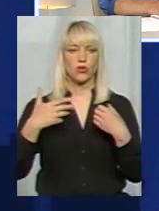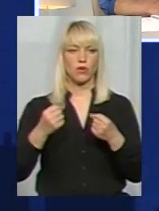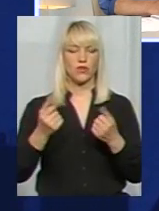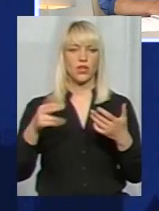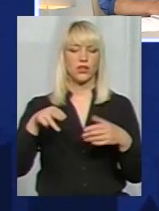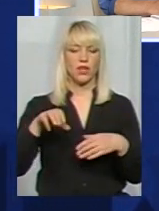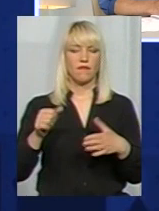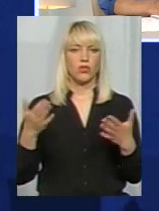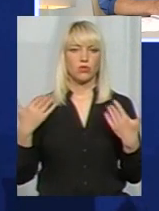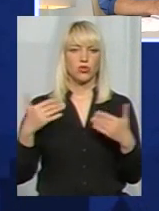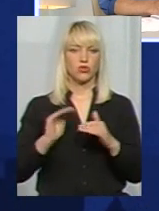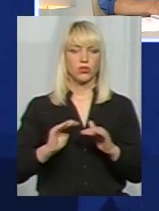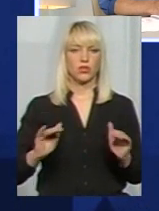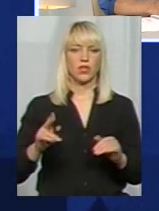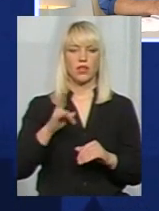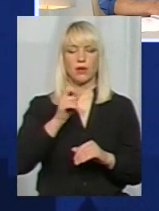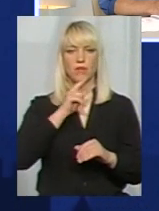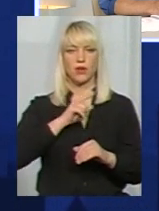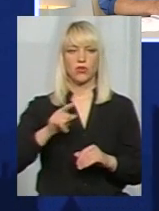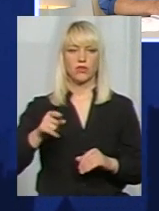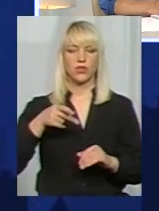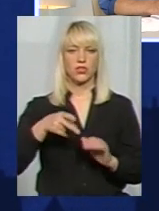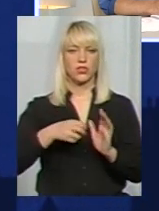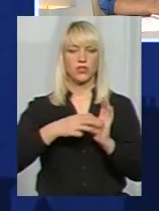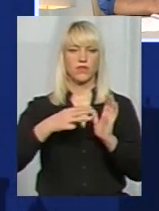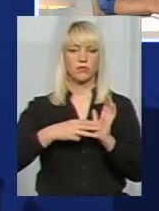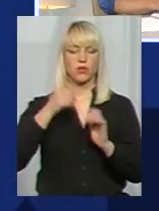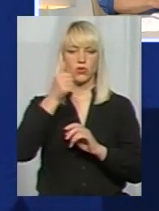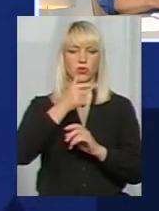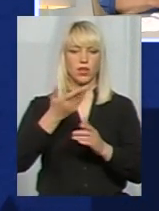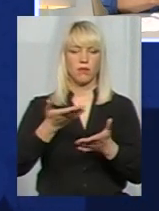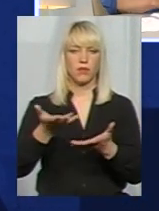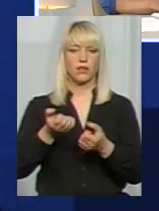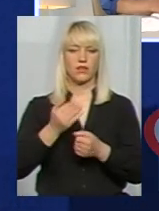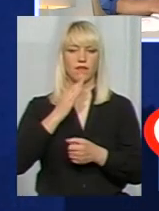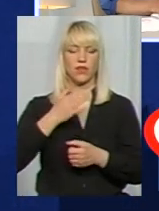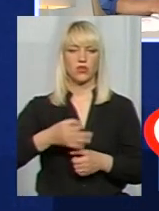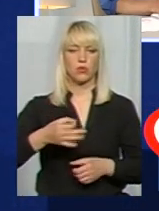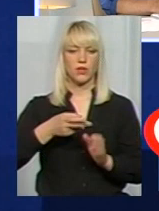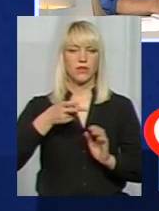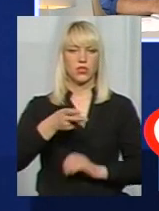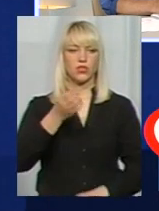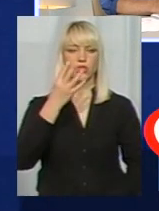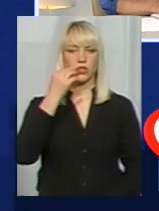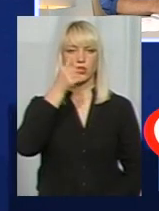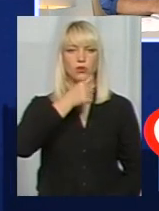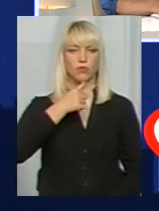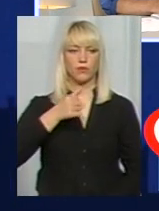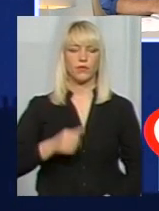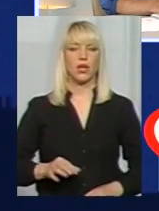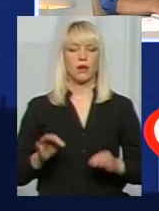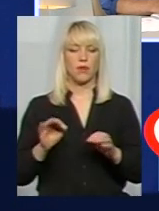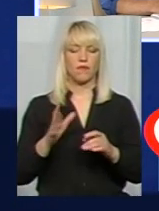відпочинку дітей на період до 2018 року, яка прийнята у нашій області, була ще у 2014 року, правда до неї